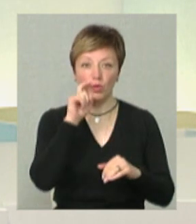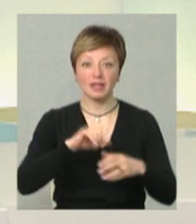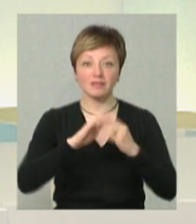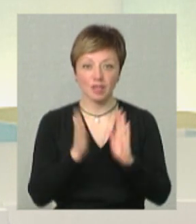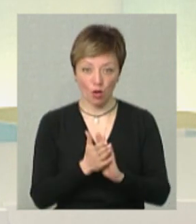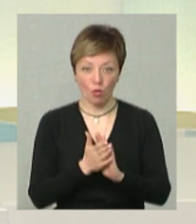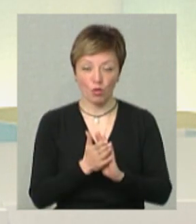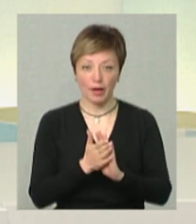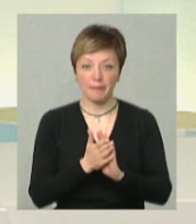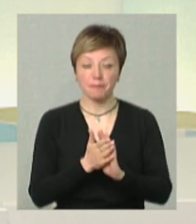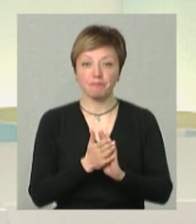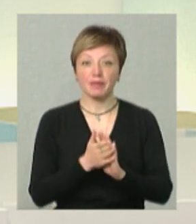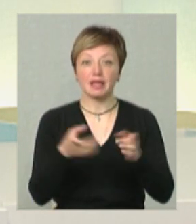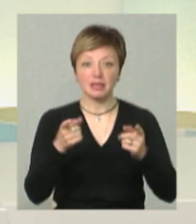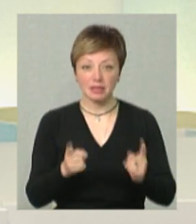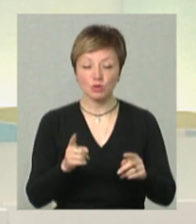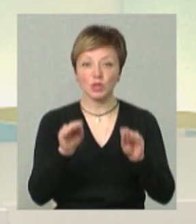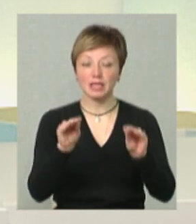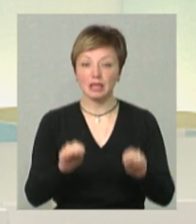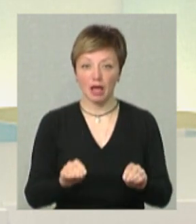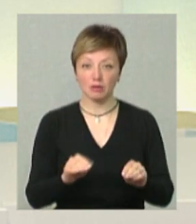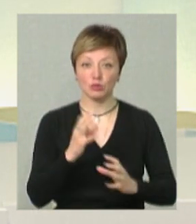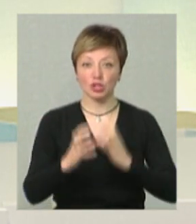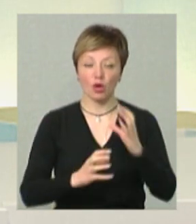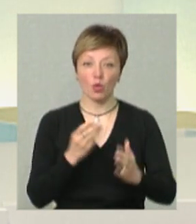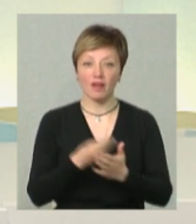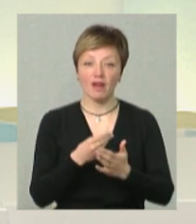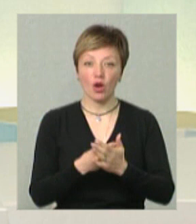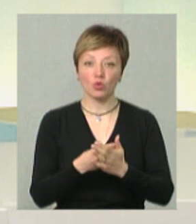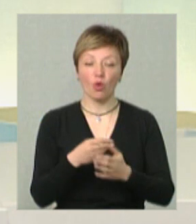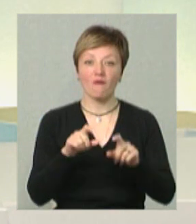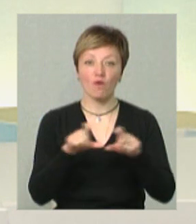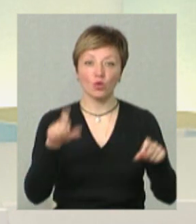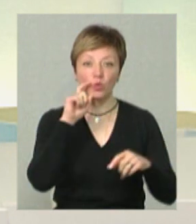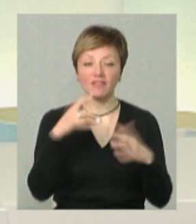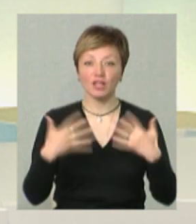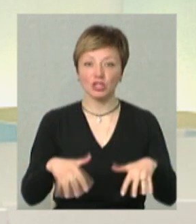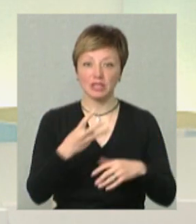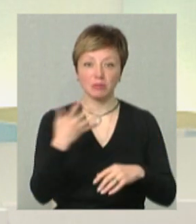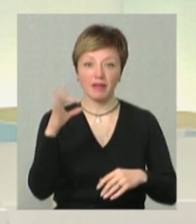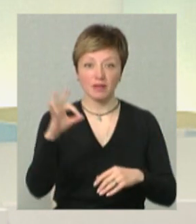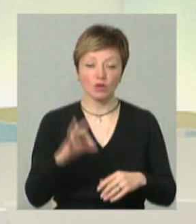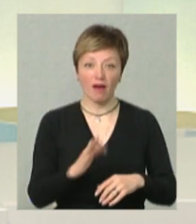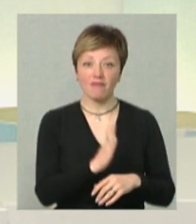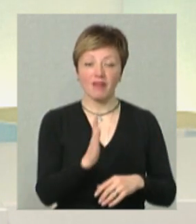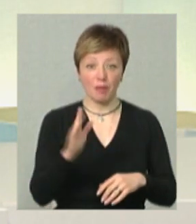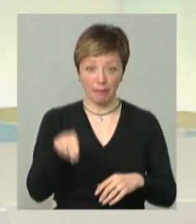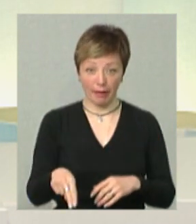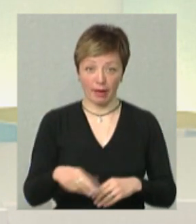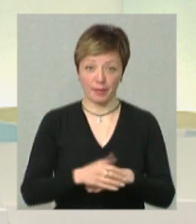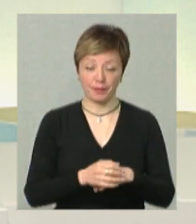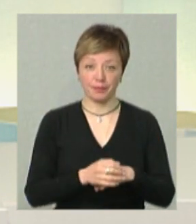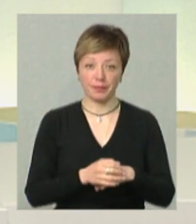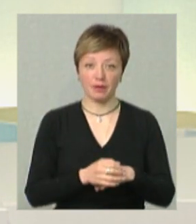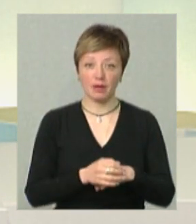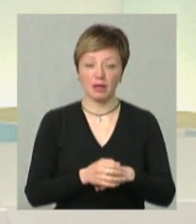в цілому. Тому що дійсно за даними Міжнародного валютного фонду Україна втрачає 35% ввало внутрішнього продукту